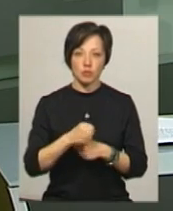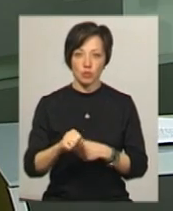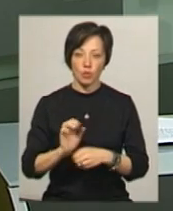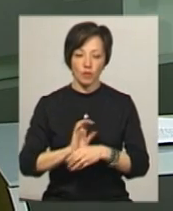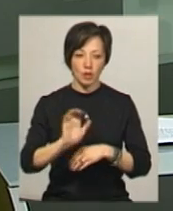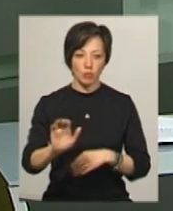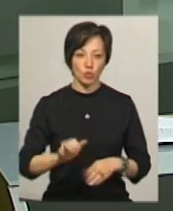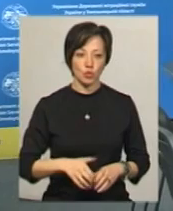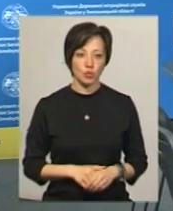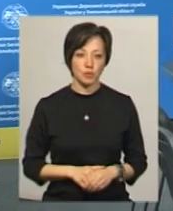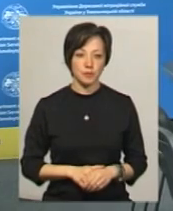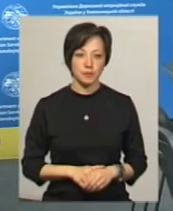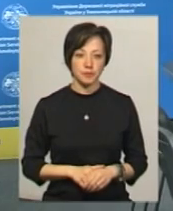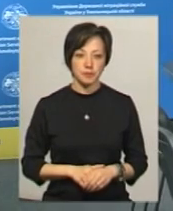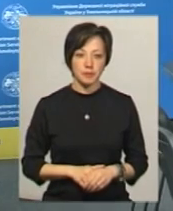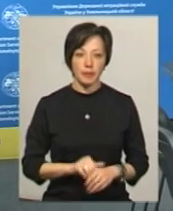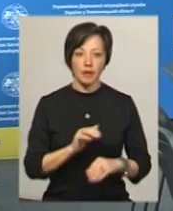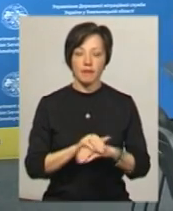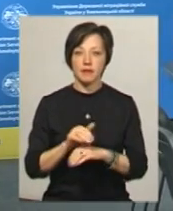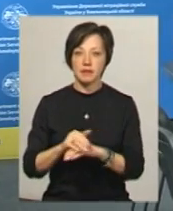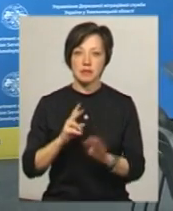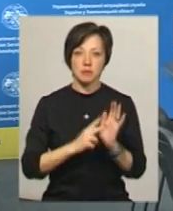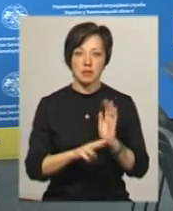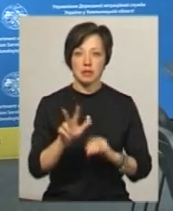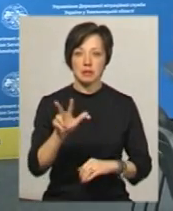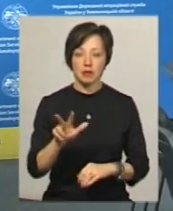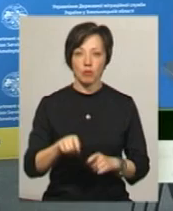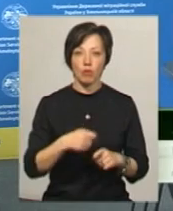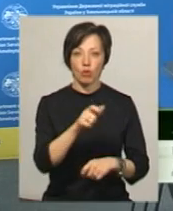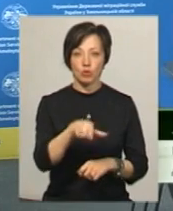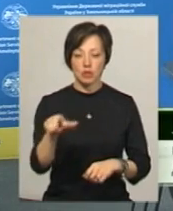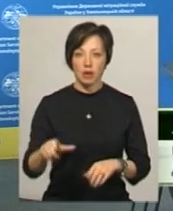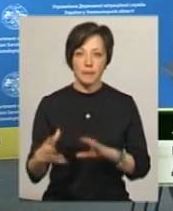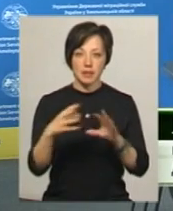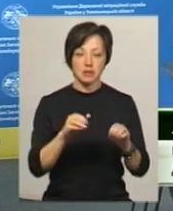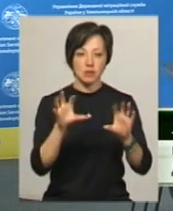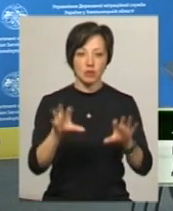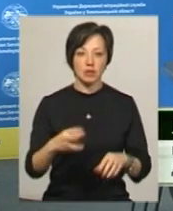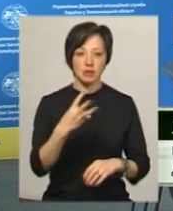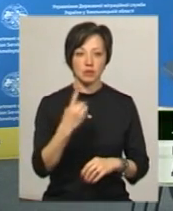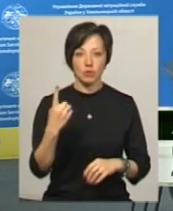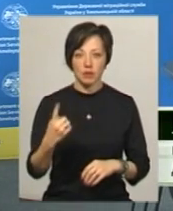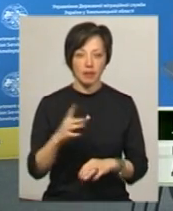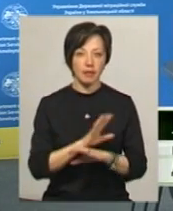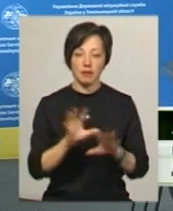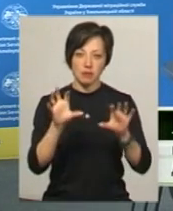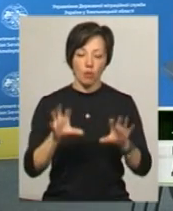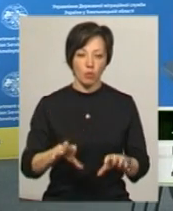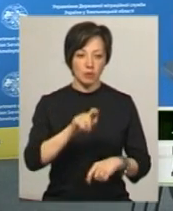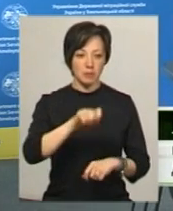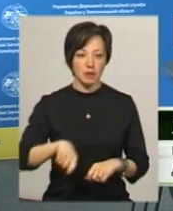депортують Виявлені 73 порушника міграційного законодавства, з них 31 незаконний мігрант